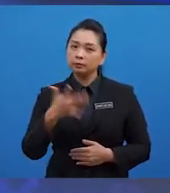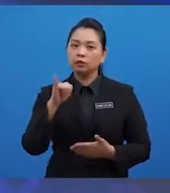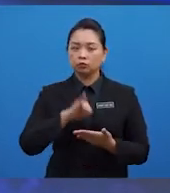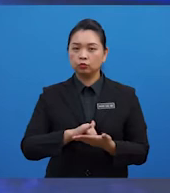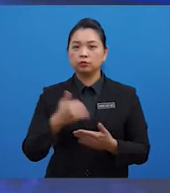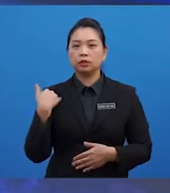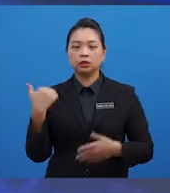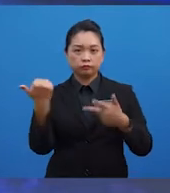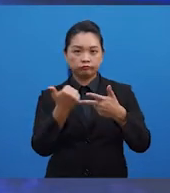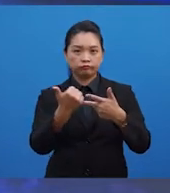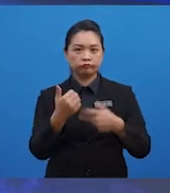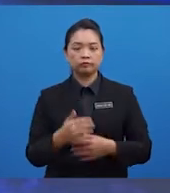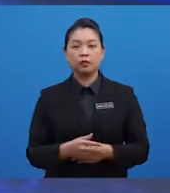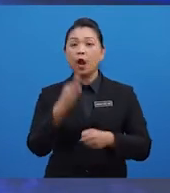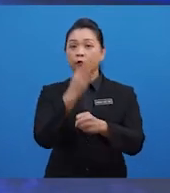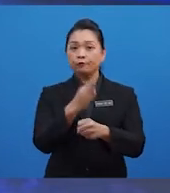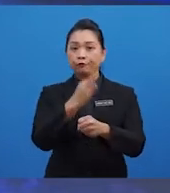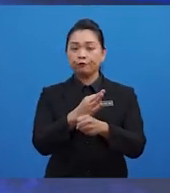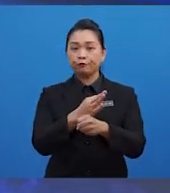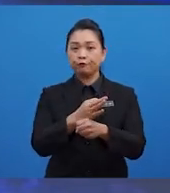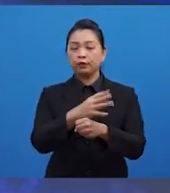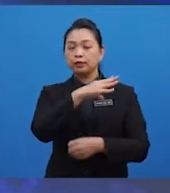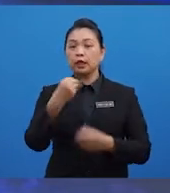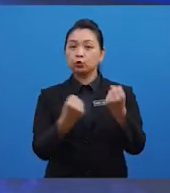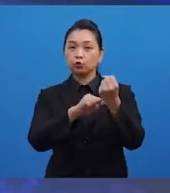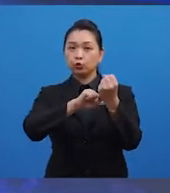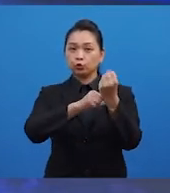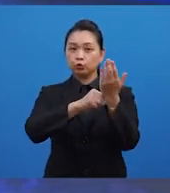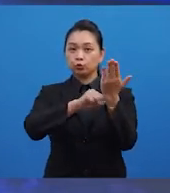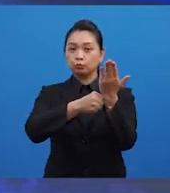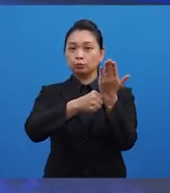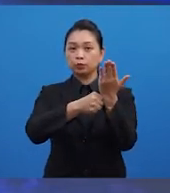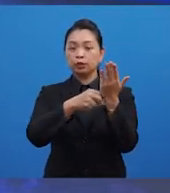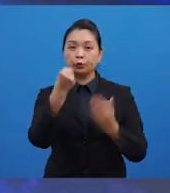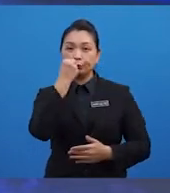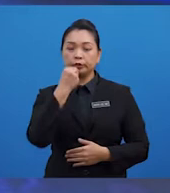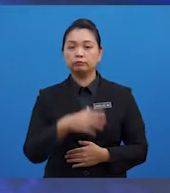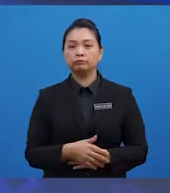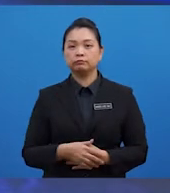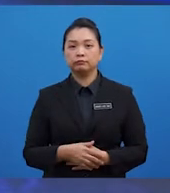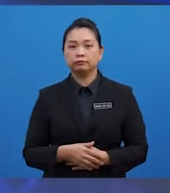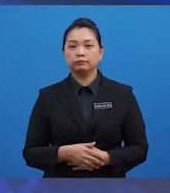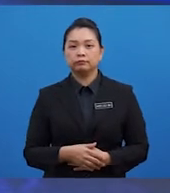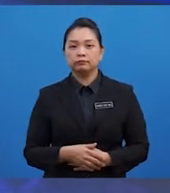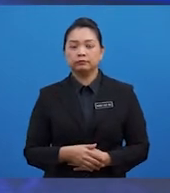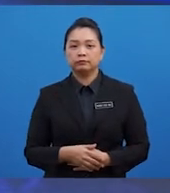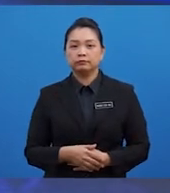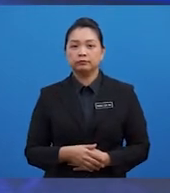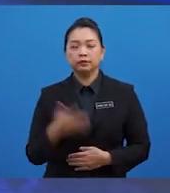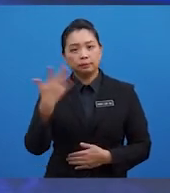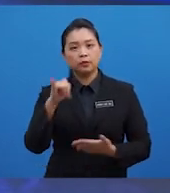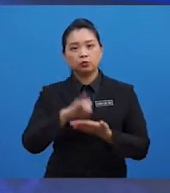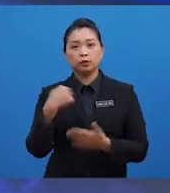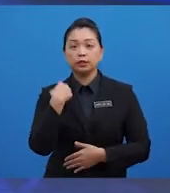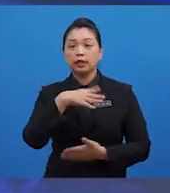Kemudian, kita mempelajari fungsi dan sumber nutrien. Seterusnya, kita pelajari